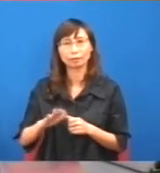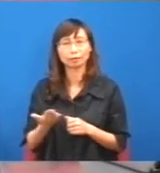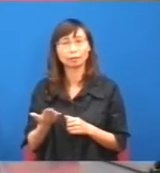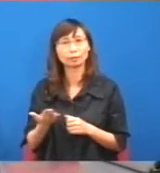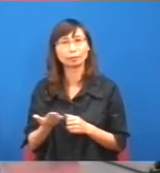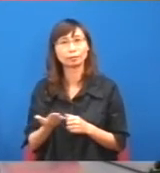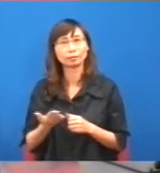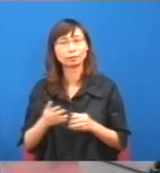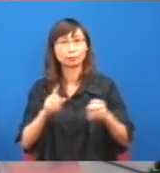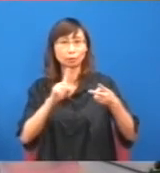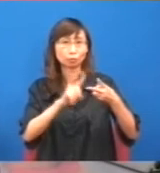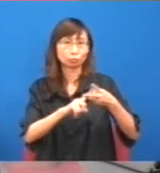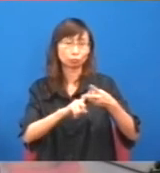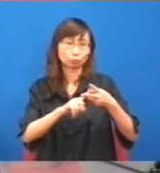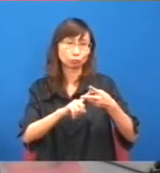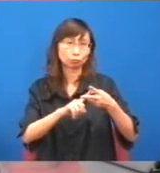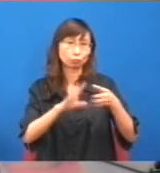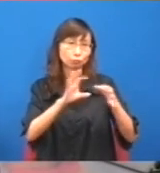這個工聯會不是死死起,